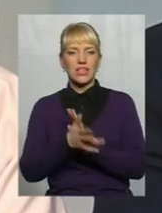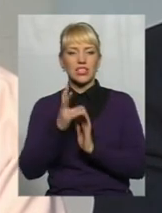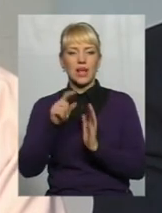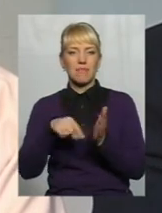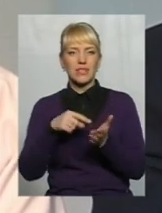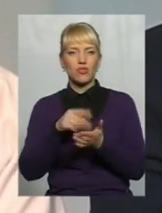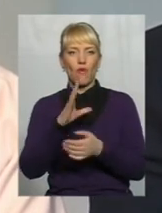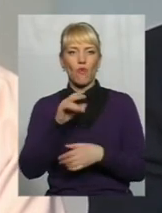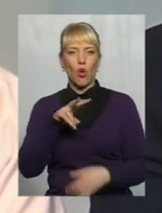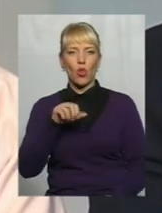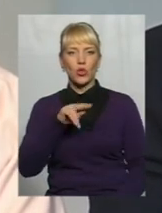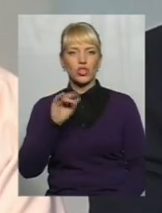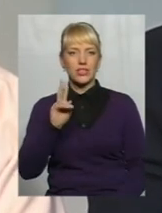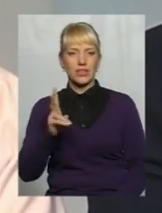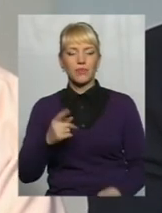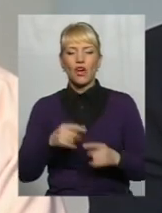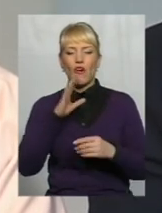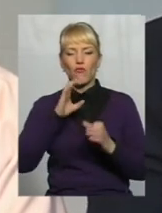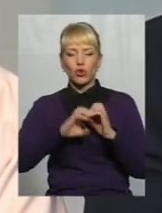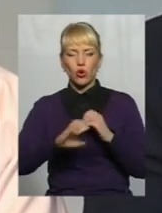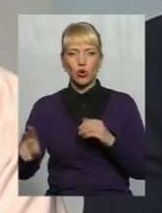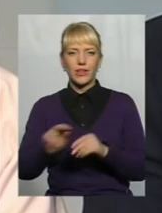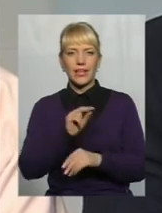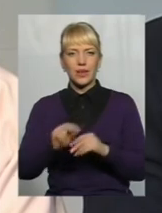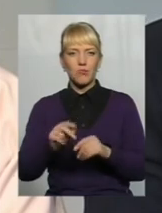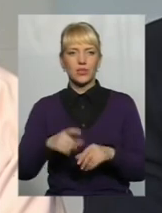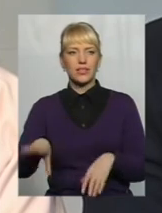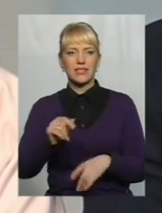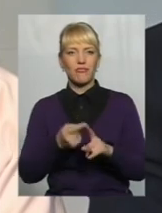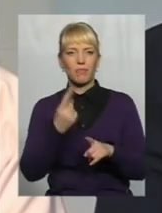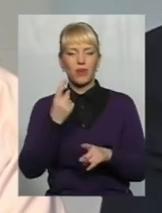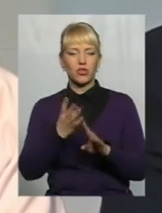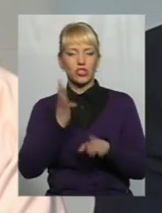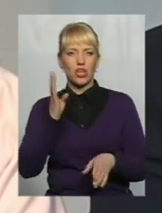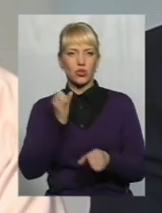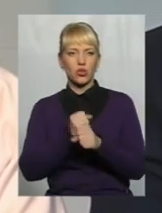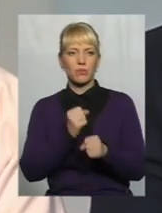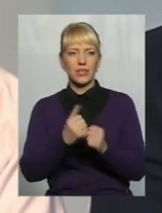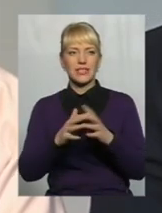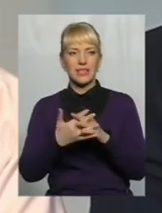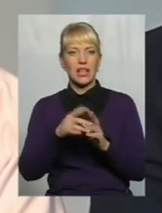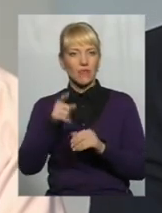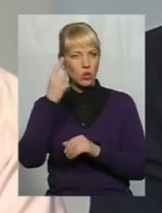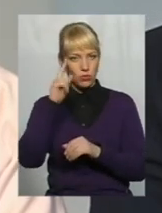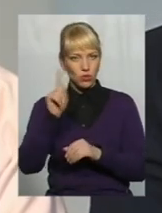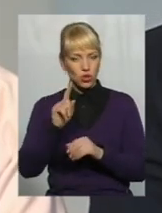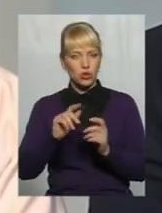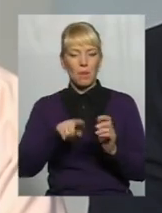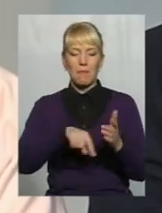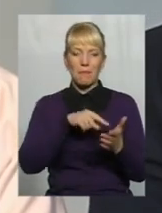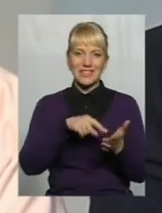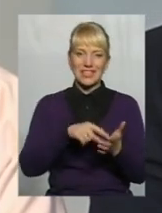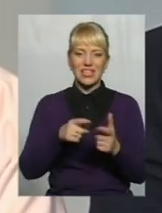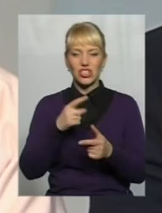відповідь. Тобто ті самі водогони, ті самі ремонти, вони в першу чергу робили села. Ви думаєте, що міський чи сільський голова не